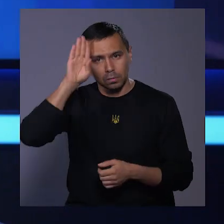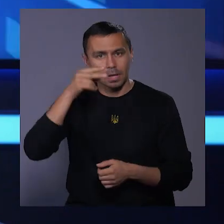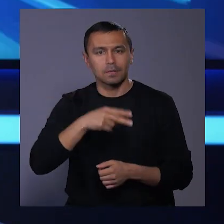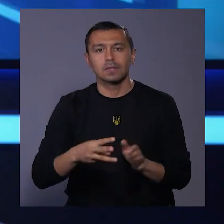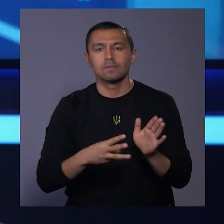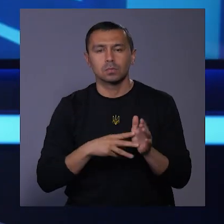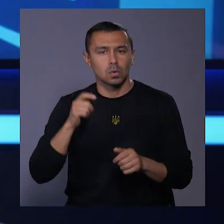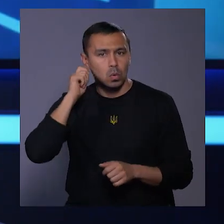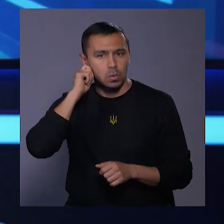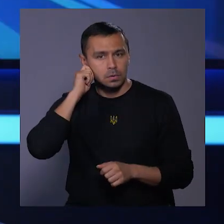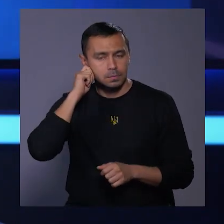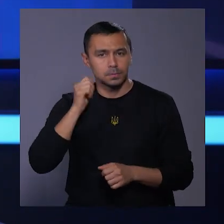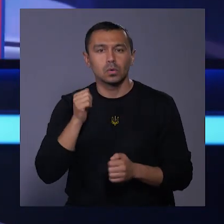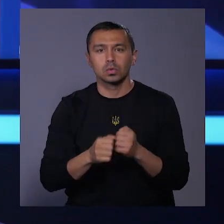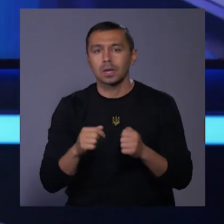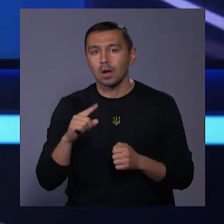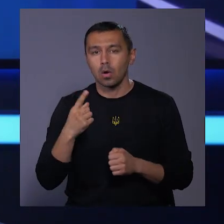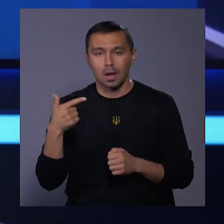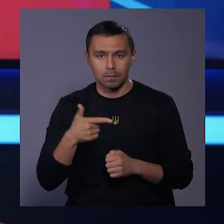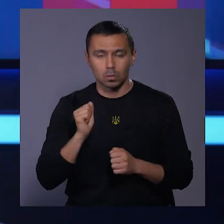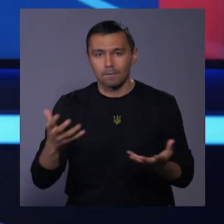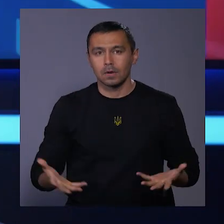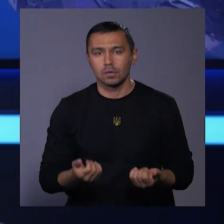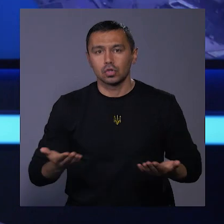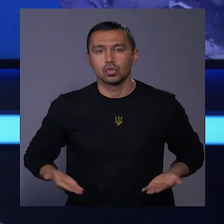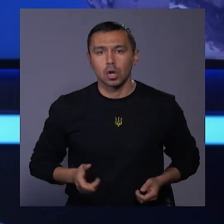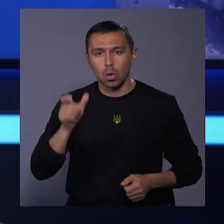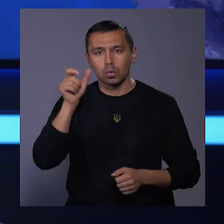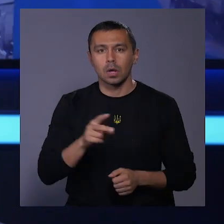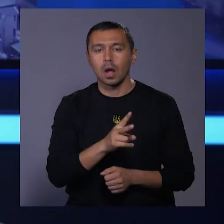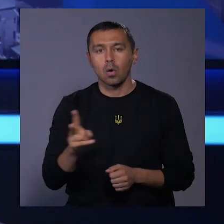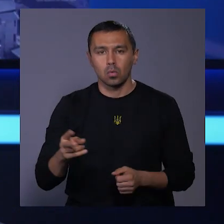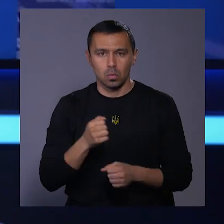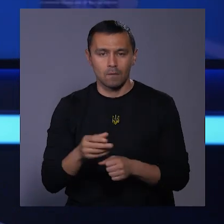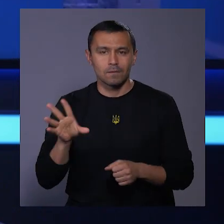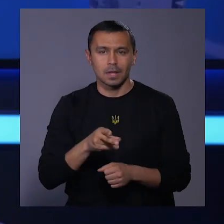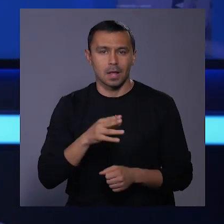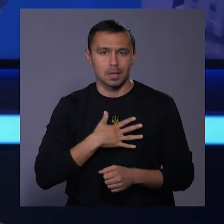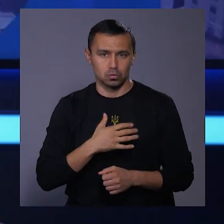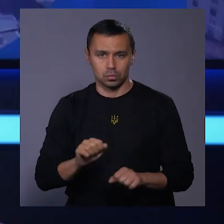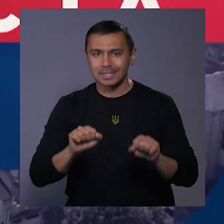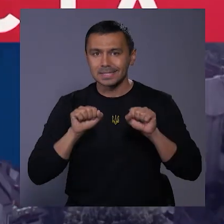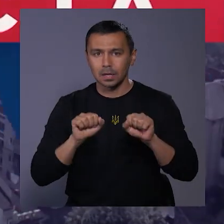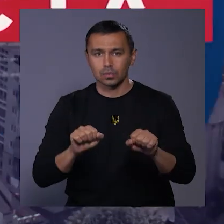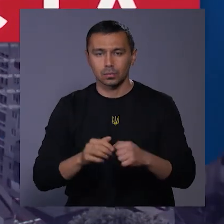28-му році. Кожна гривня може врятувати життя людини, яка робила все для нашого захисту.